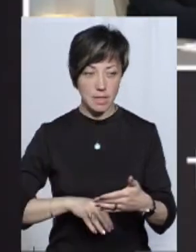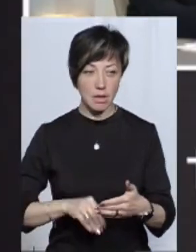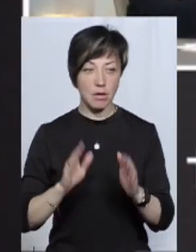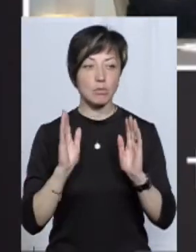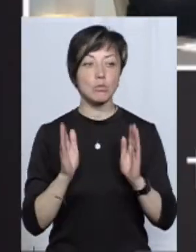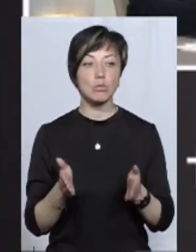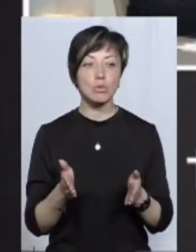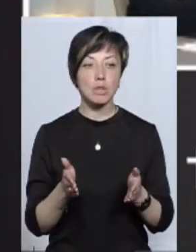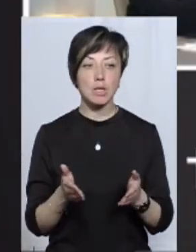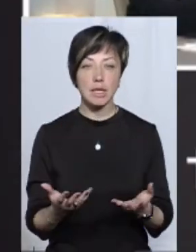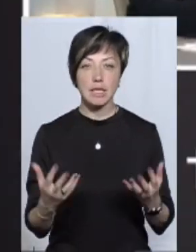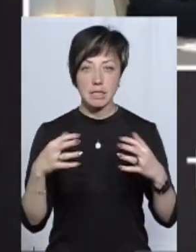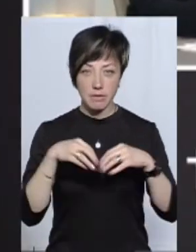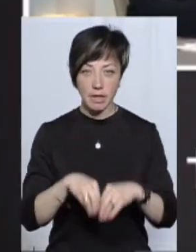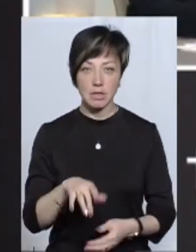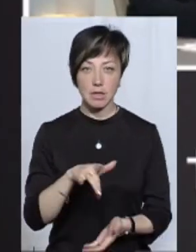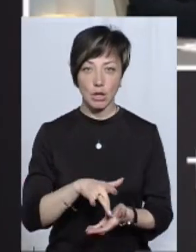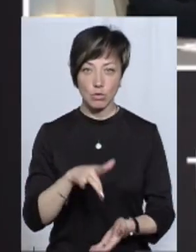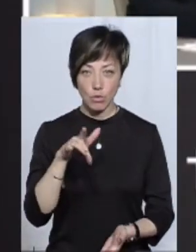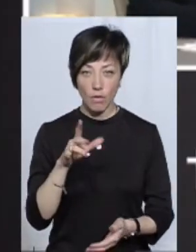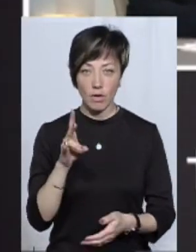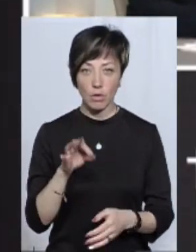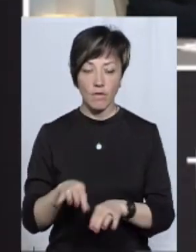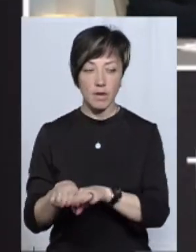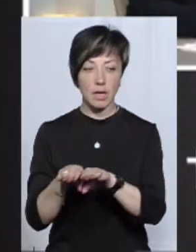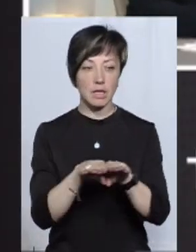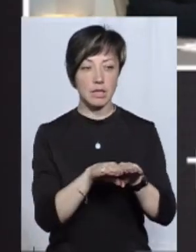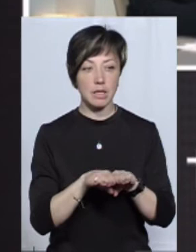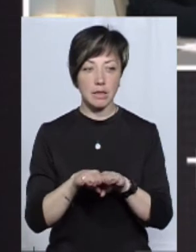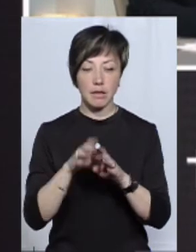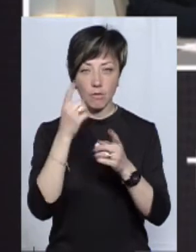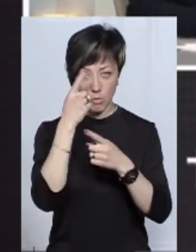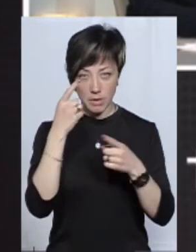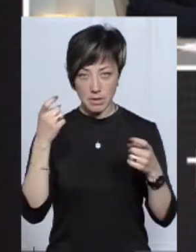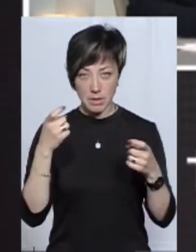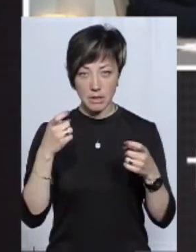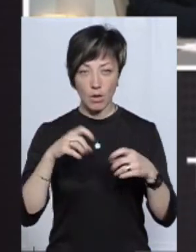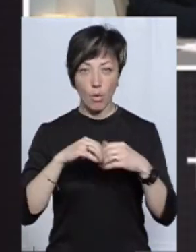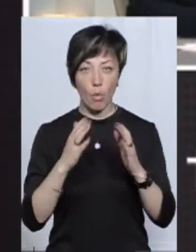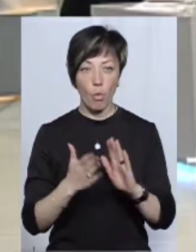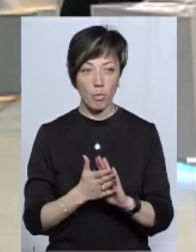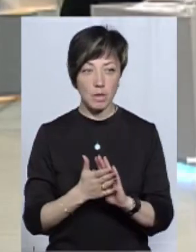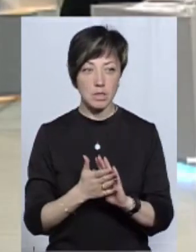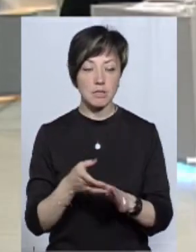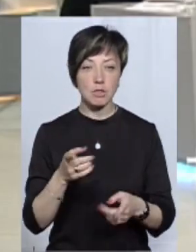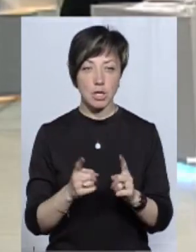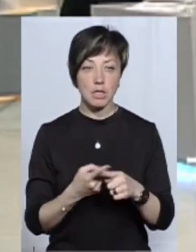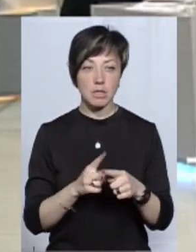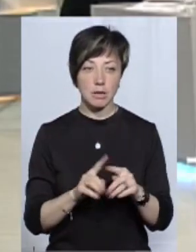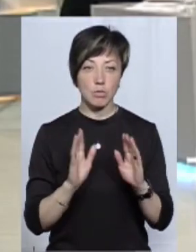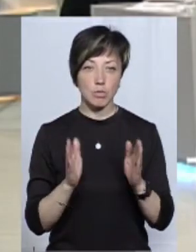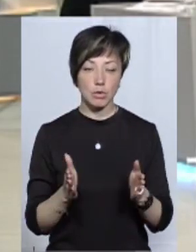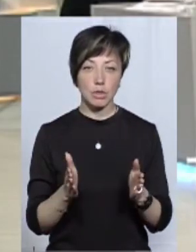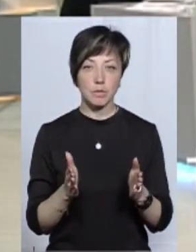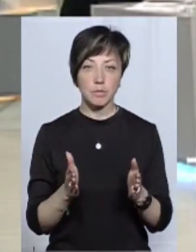зведена, централізовано в єдиний інформаційний комплекс, звичайно, це буде